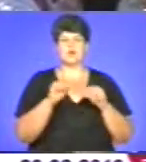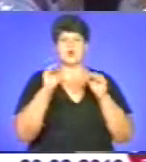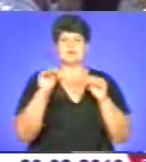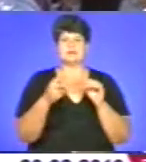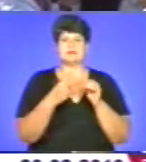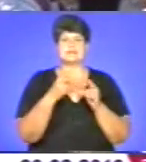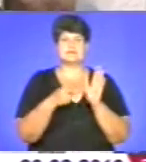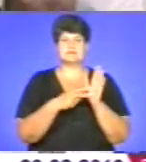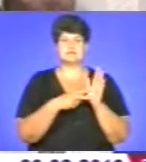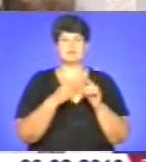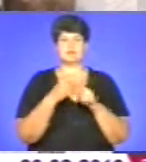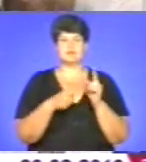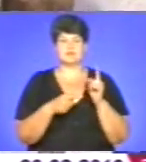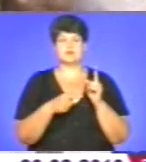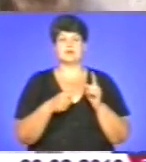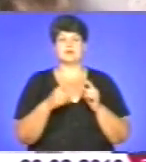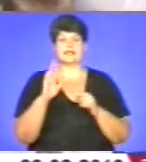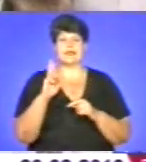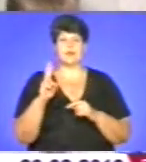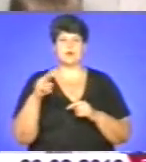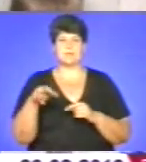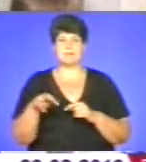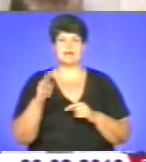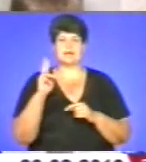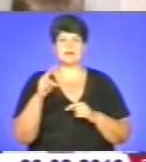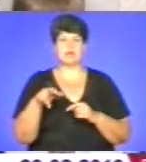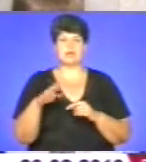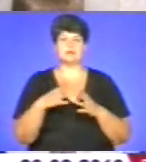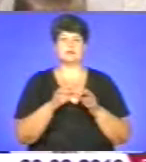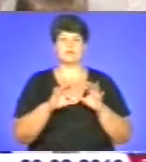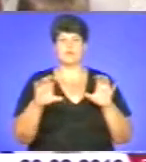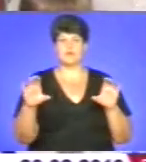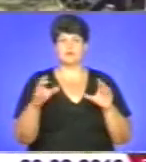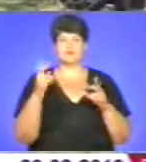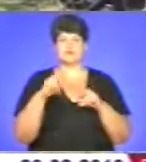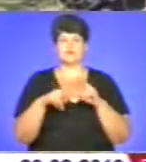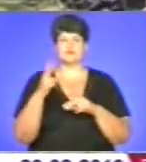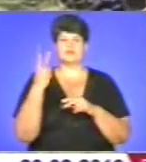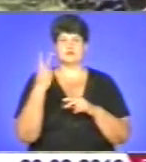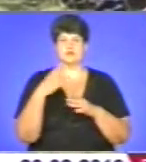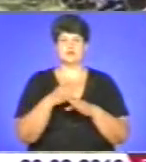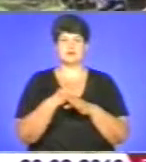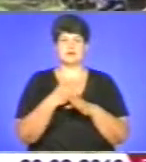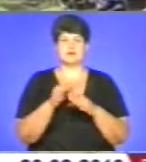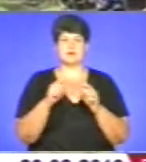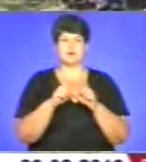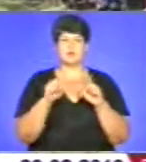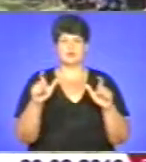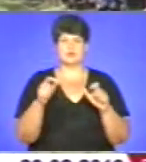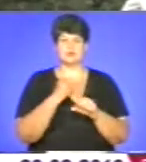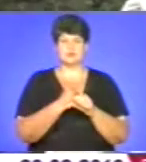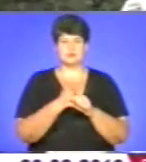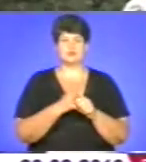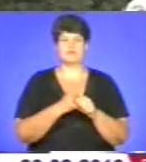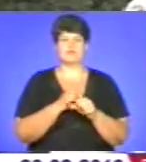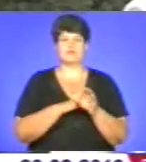7,5 кілометрів газопроводу та збудовано два газорозподільних пункти. Робіт виконано майже на 2 мільйони гривень.